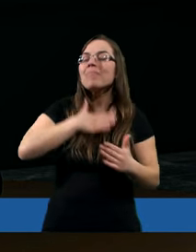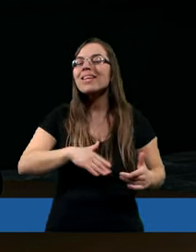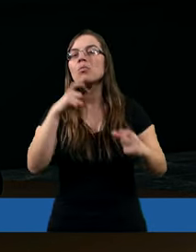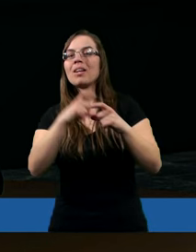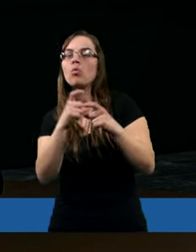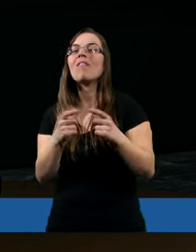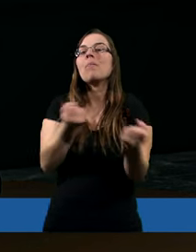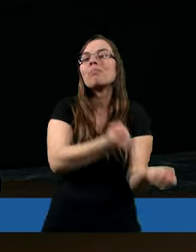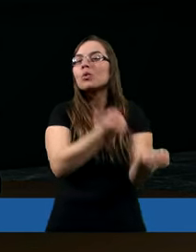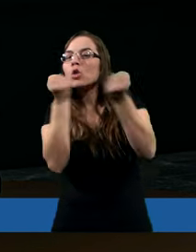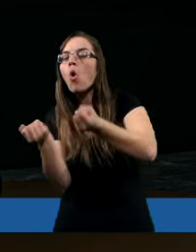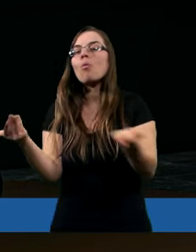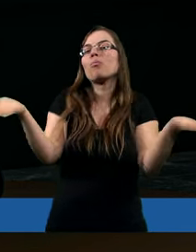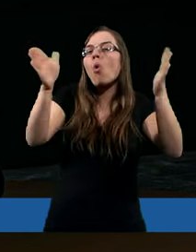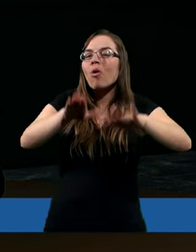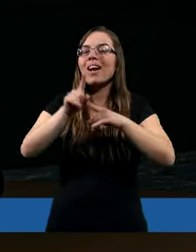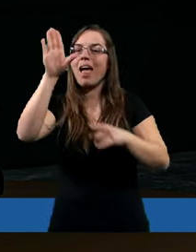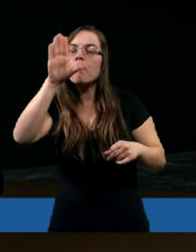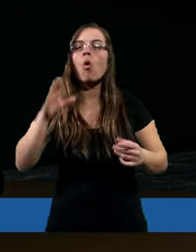które przyniosą błogosławieństwo.